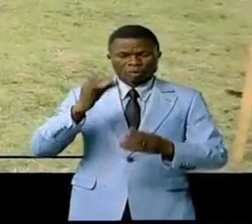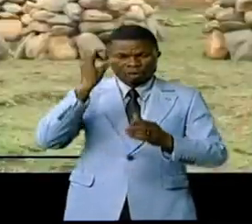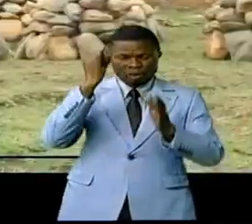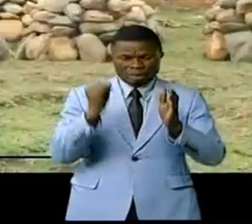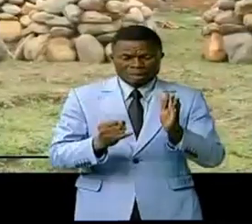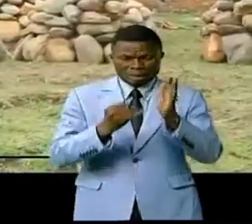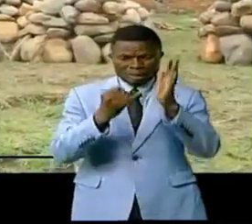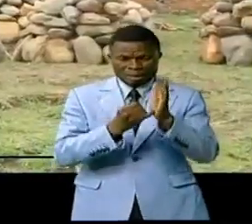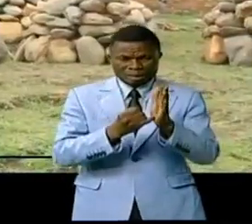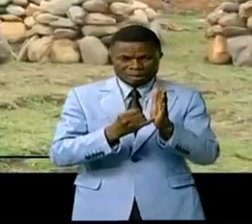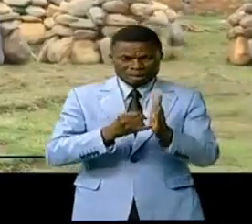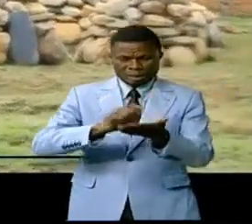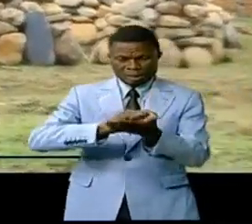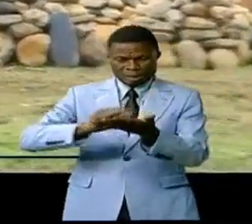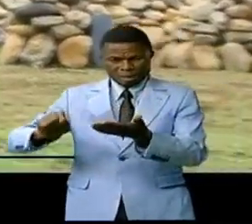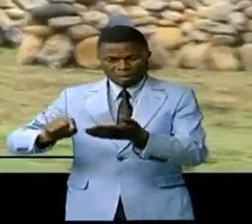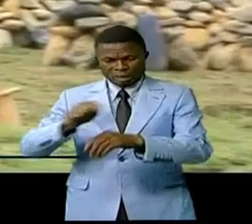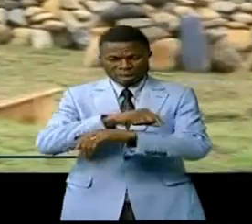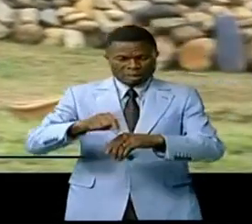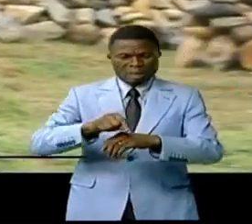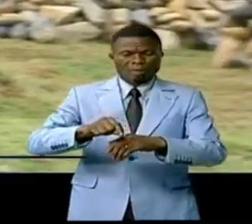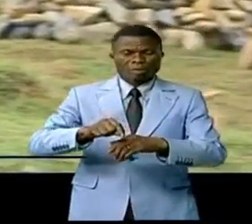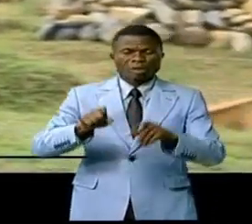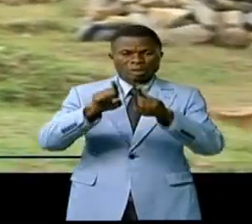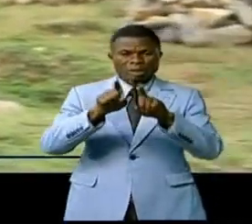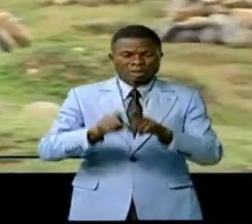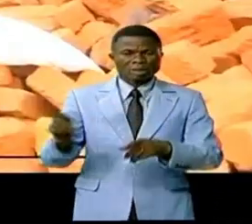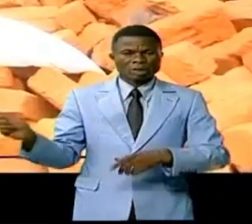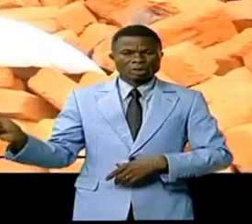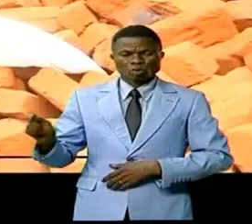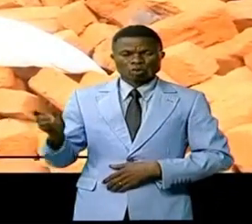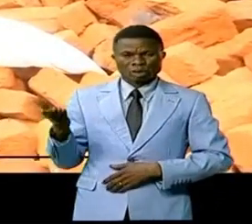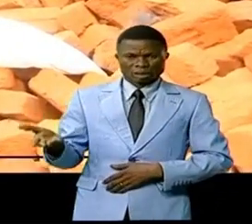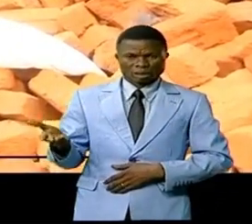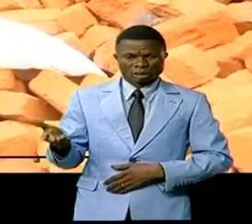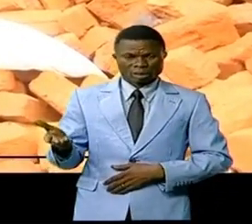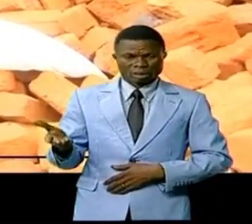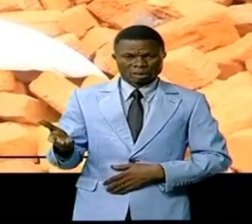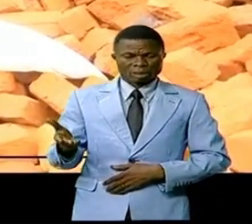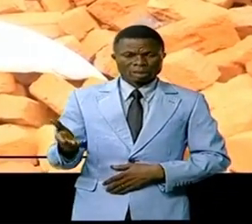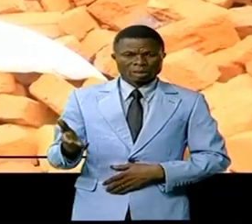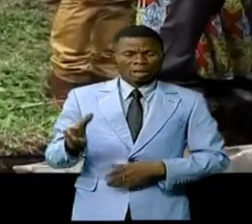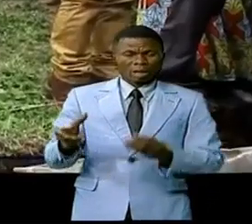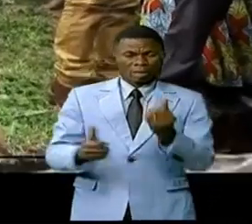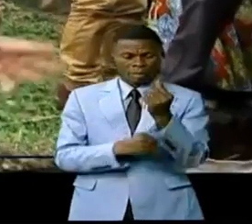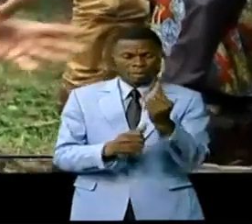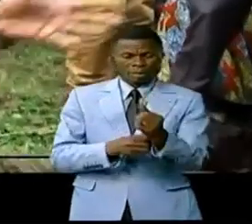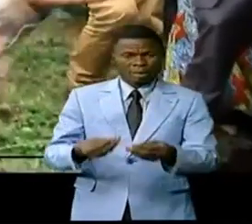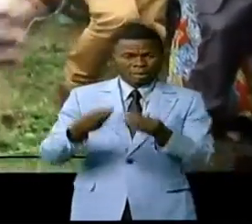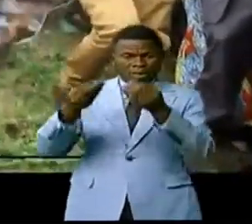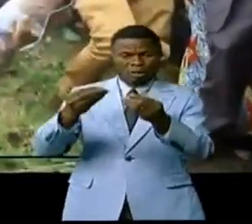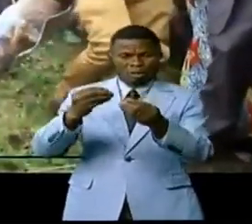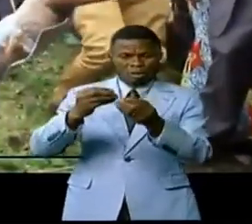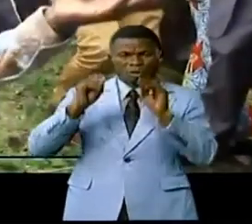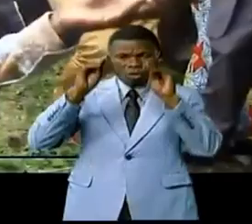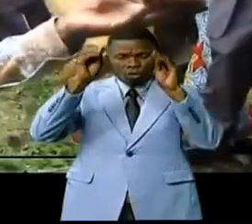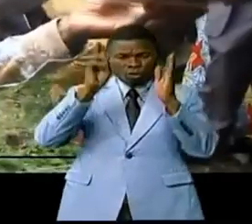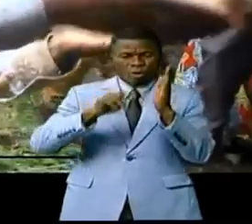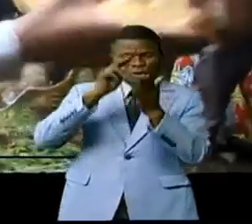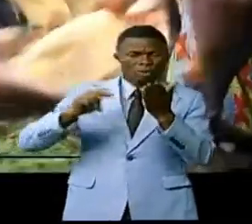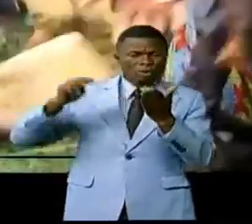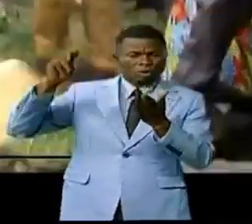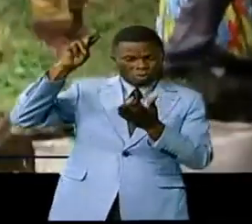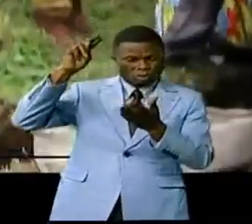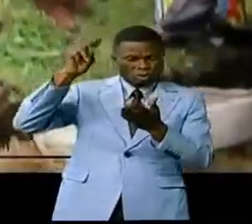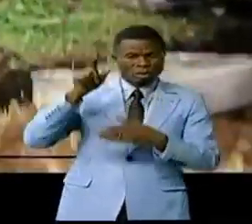classe, de bureaux administratifs et des installations sanitaires. Les promoteurs des institutions d'enseignement supérieur et universitaires de